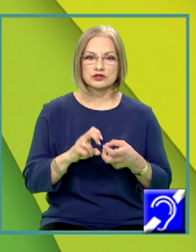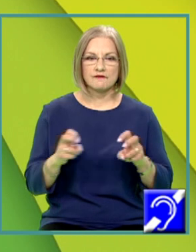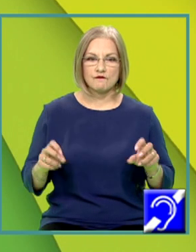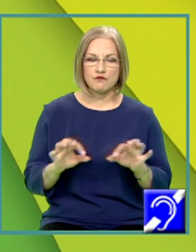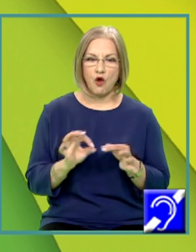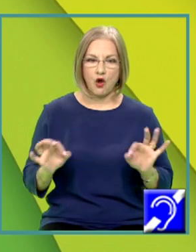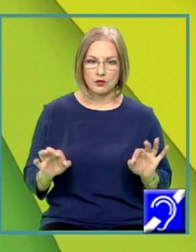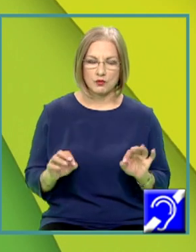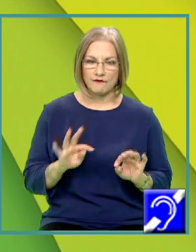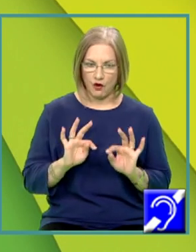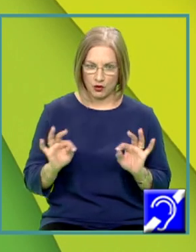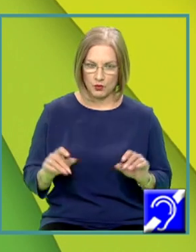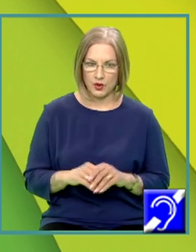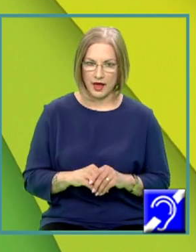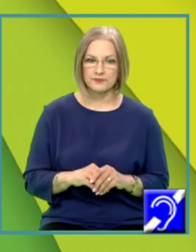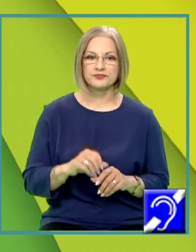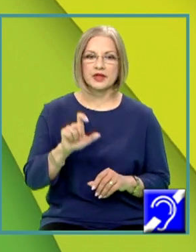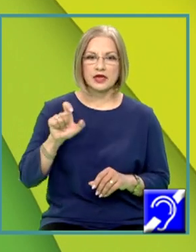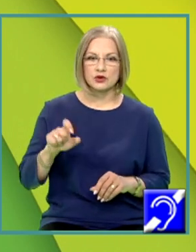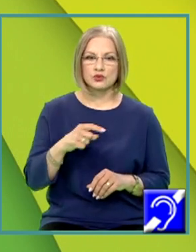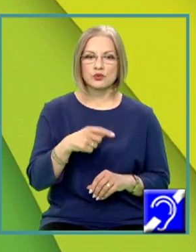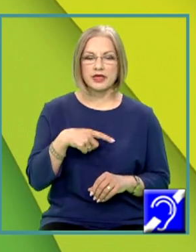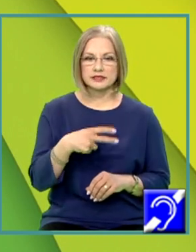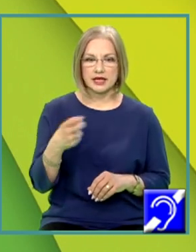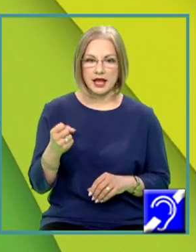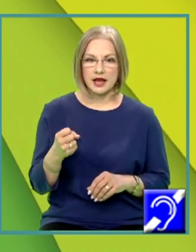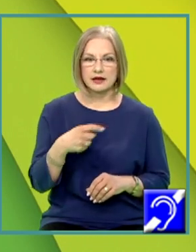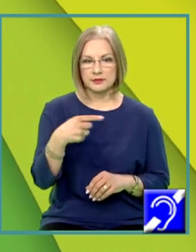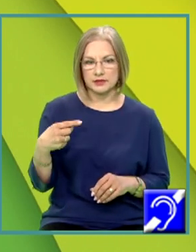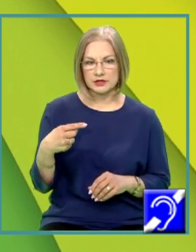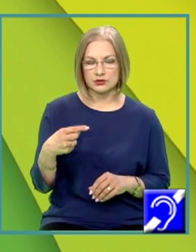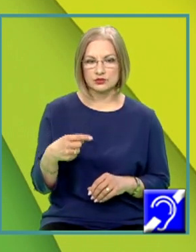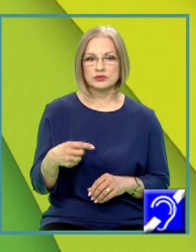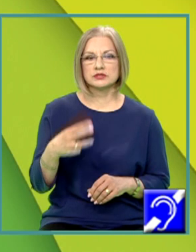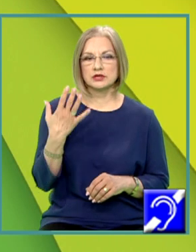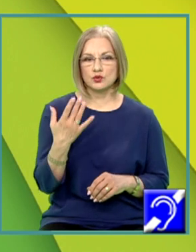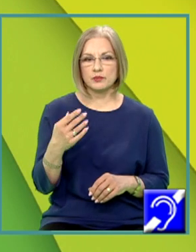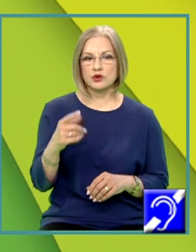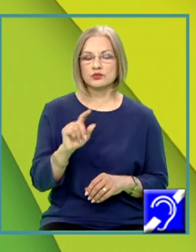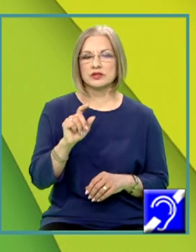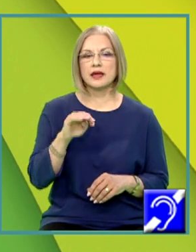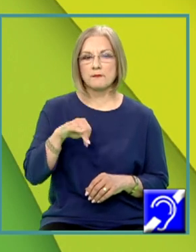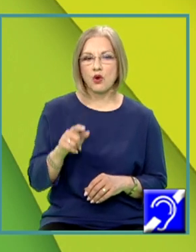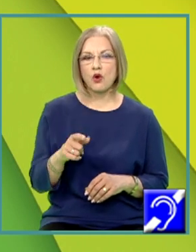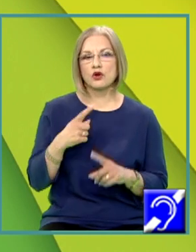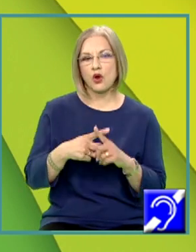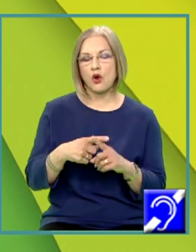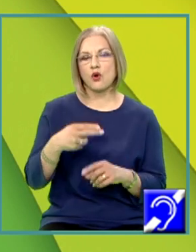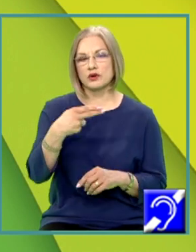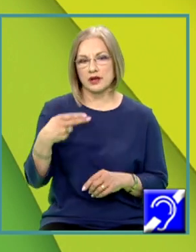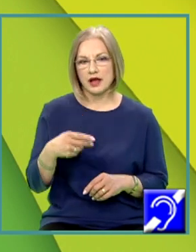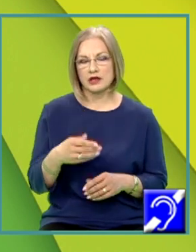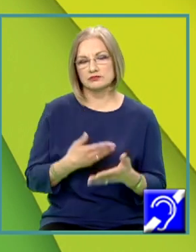Q, căldura este egală cu minus numărul de moli o reentalpia de reacție,